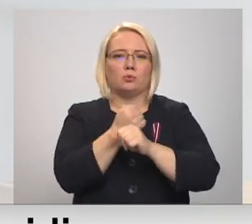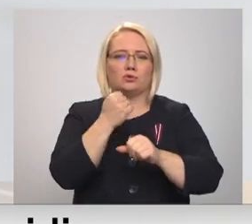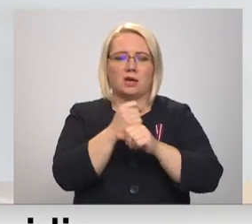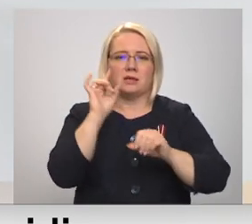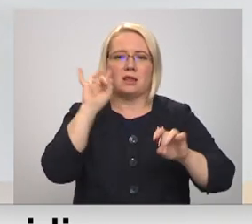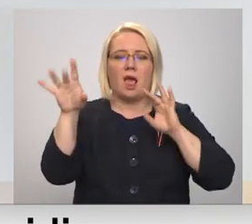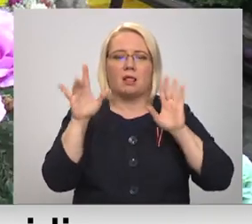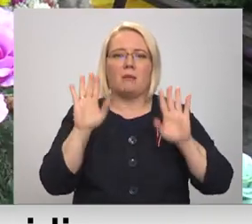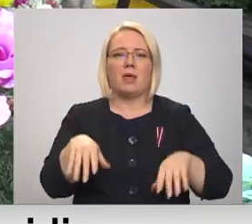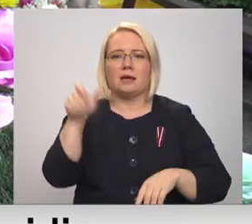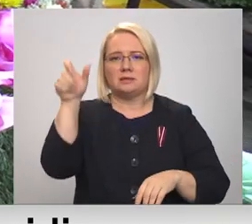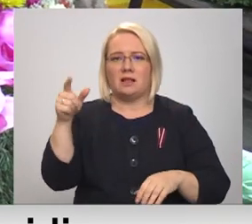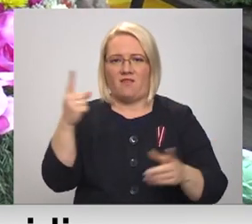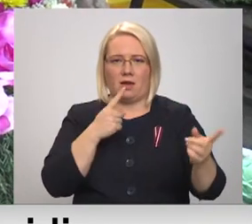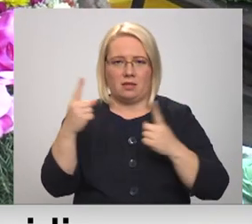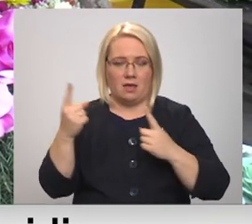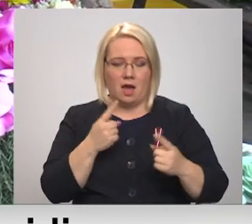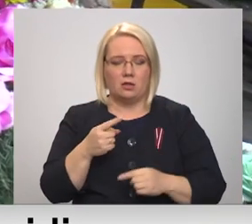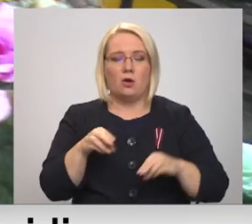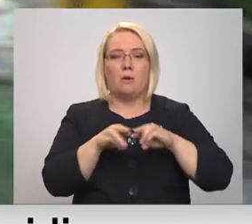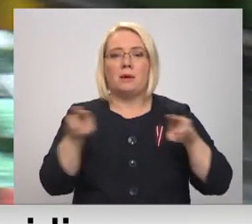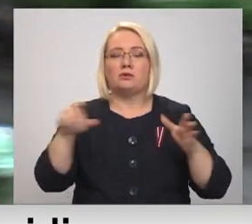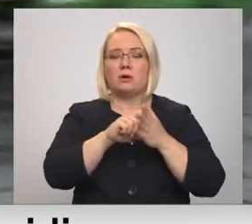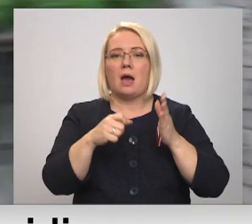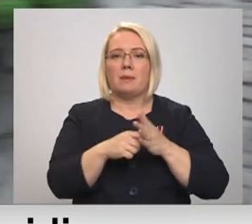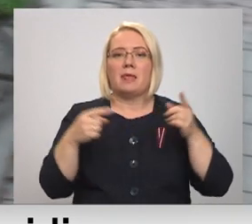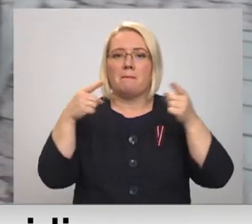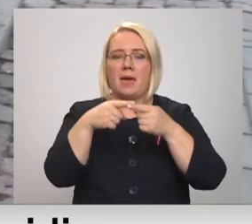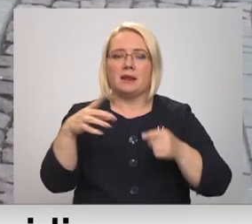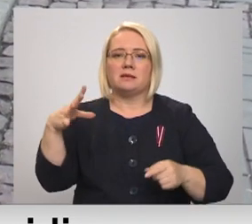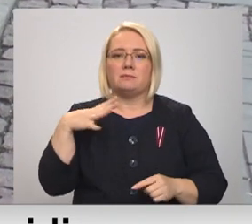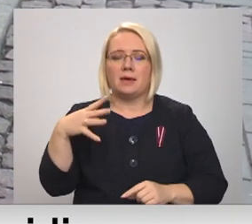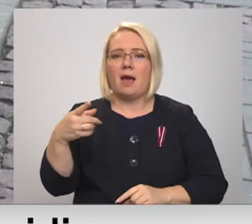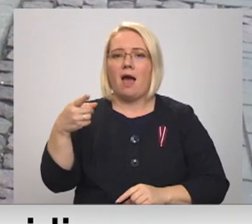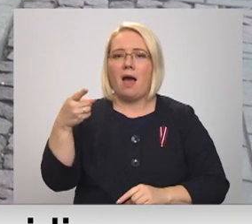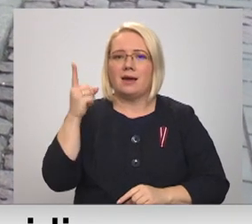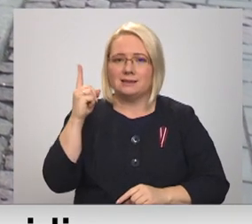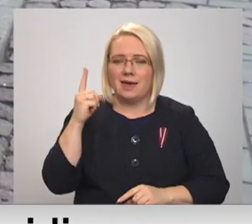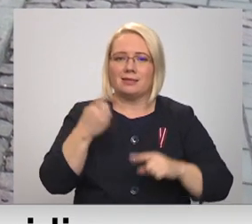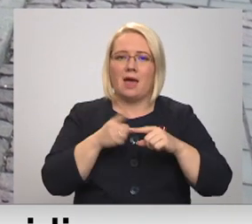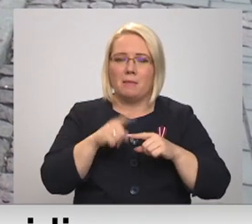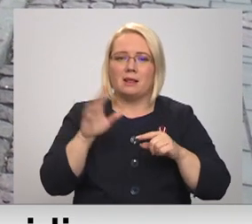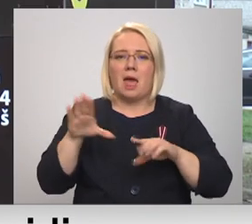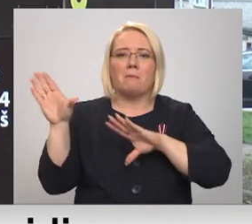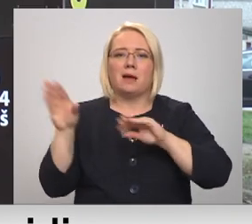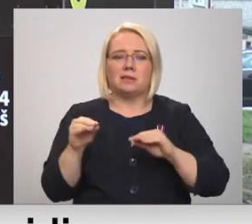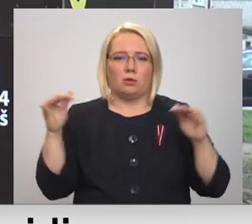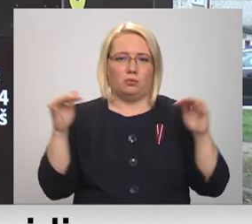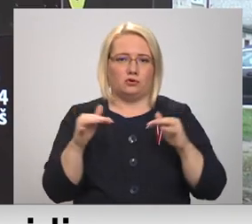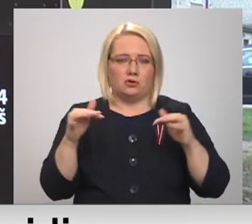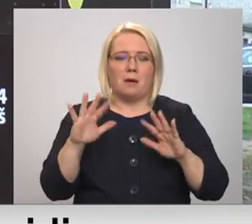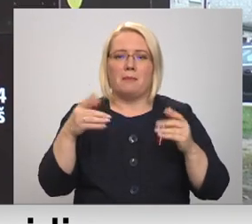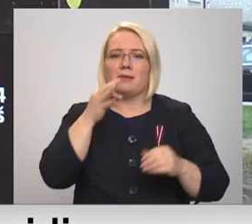lai cilvēki nāk. Ministra kabineta mērķis aizlīdzot gada tirgus bijis mazināt pulcēšanos, bet kā ušsver amatnieki, vasaras